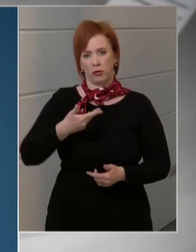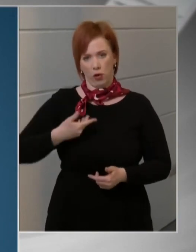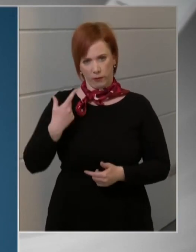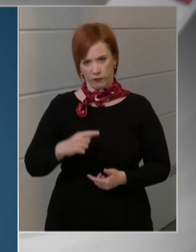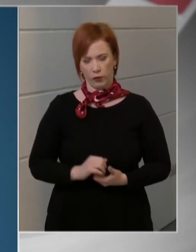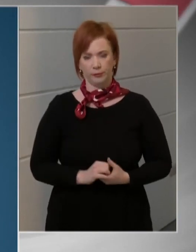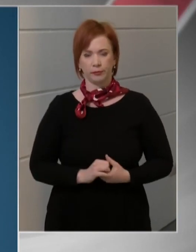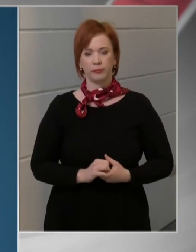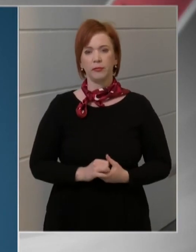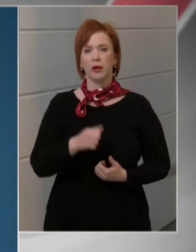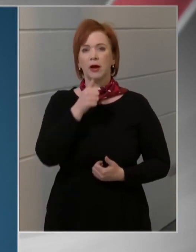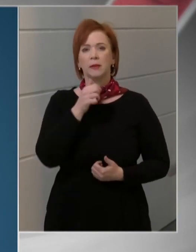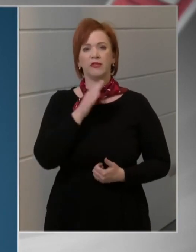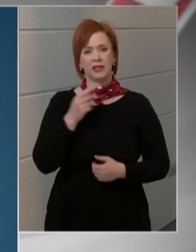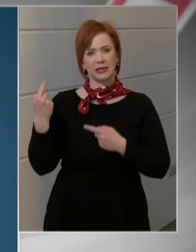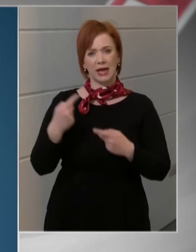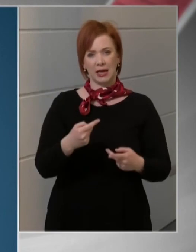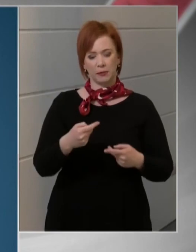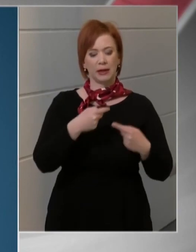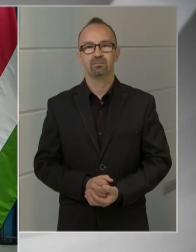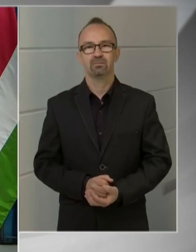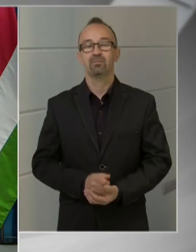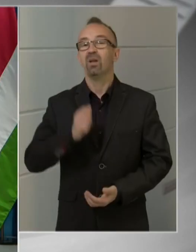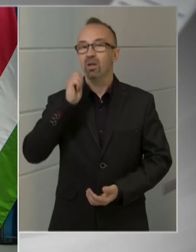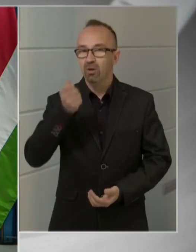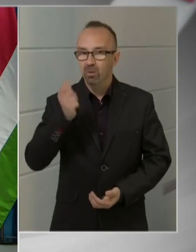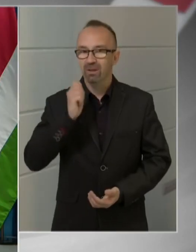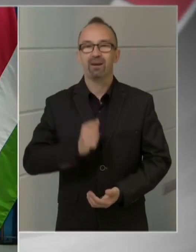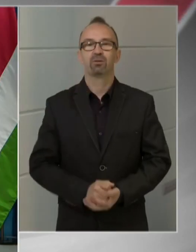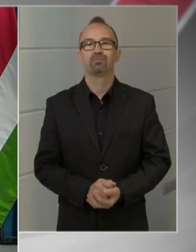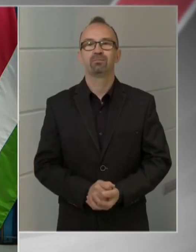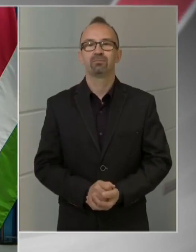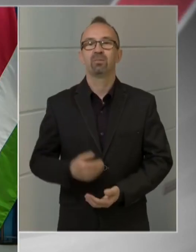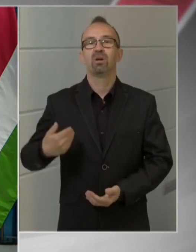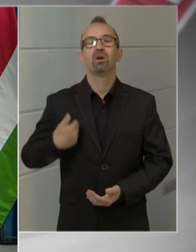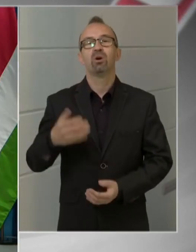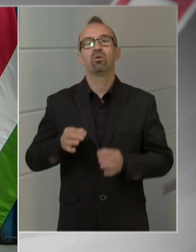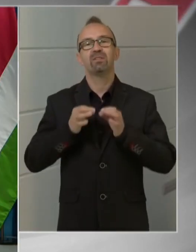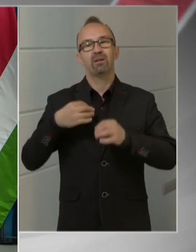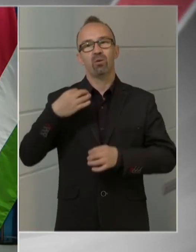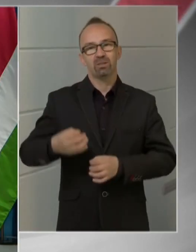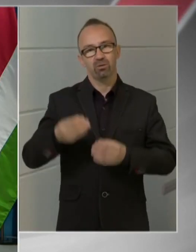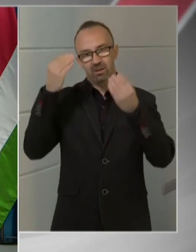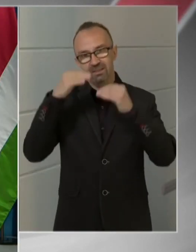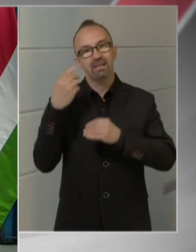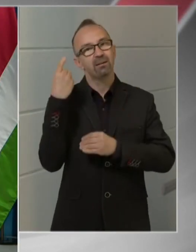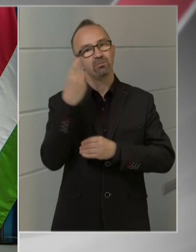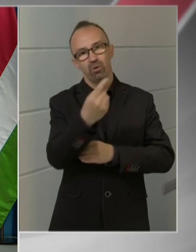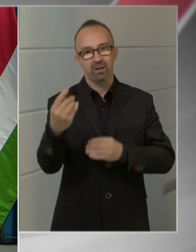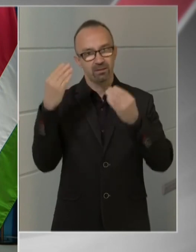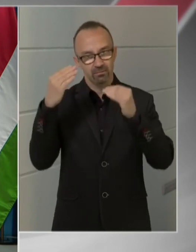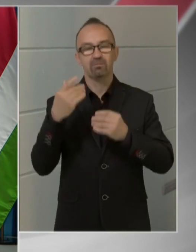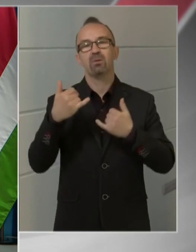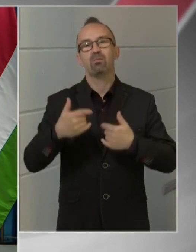334 620 adag Pfizer oltóanyag érkezett Magyarországra, ebből az első és a második körös oltások is